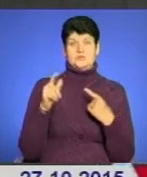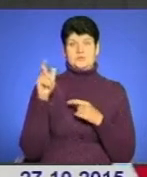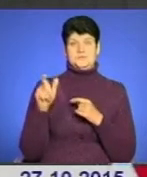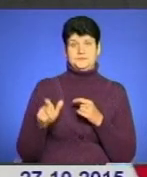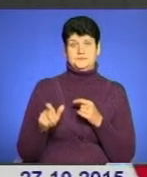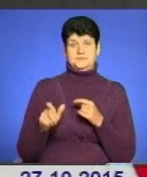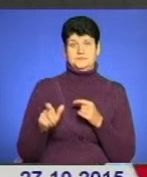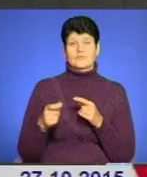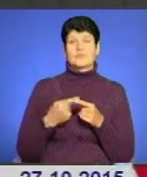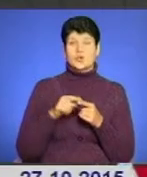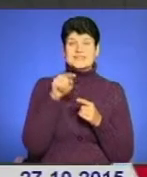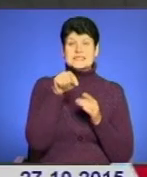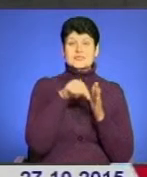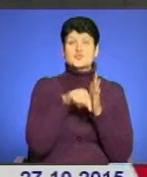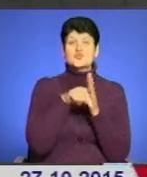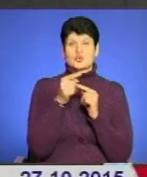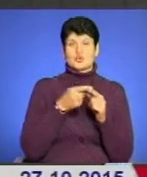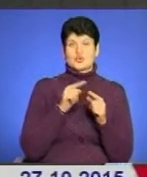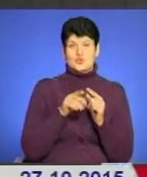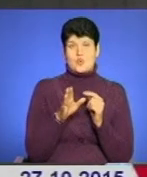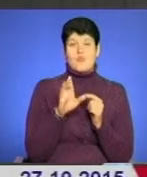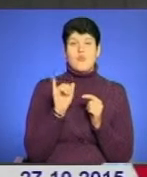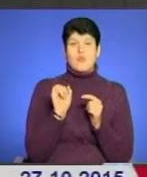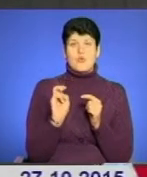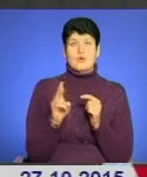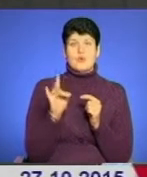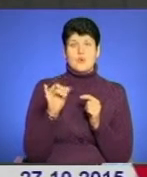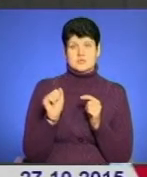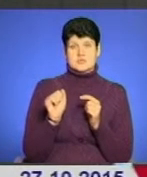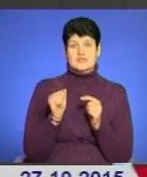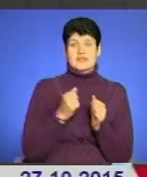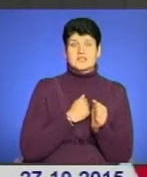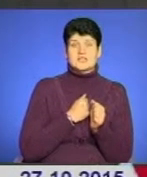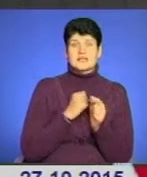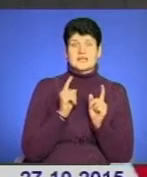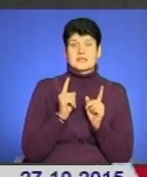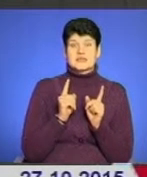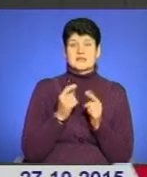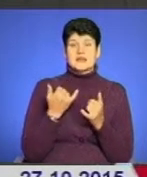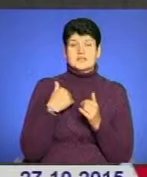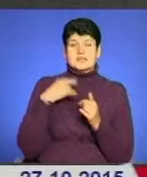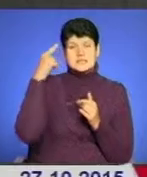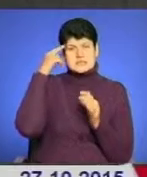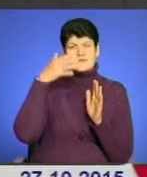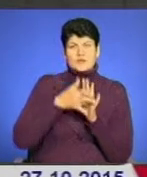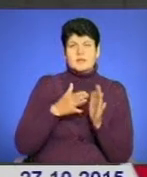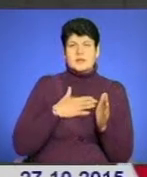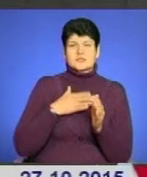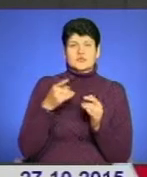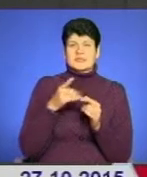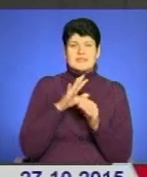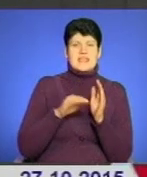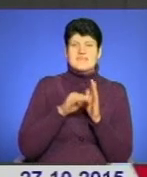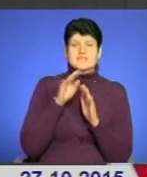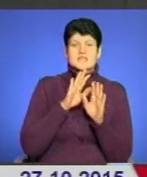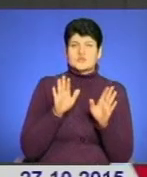Тобто суть цього руху Буккросингу полягає в тому. на жаль, поки що свідомість наших тернополян не дуже така